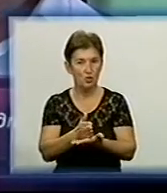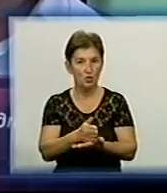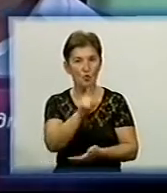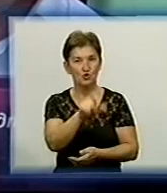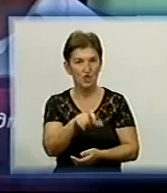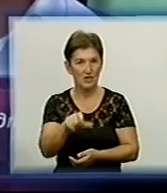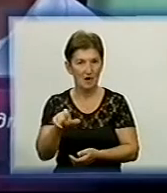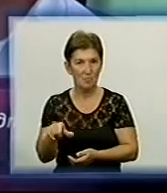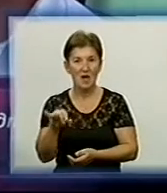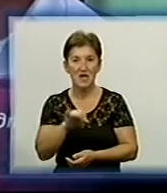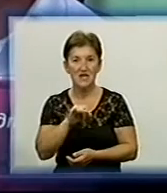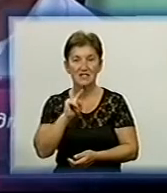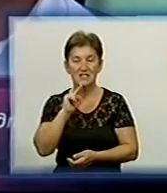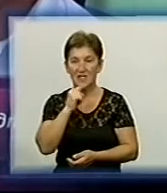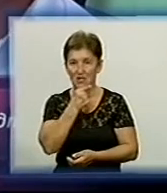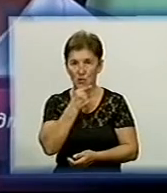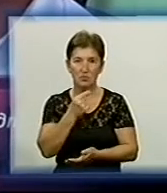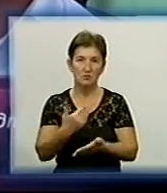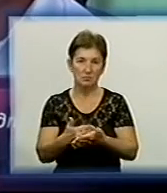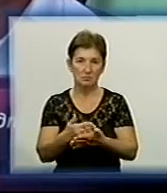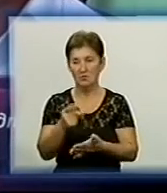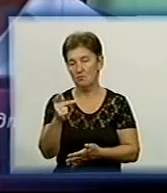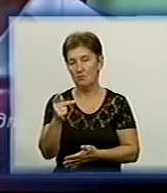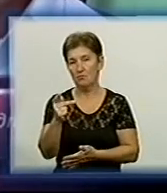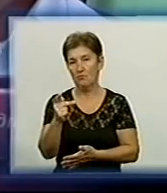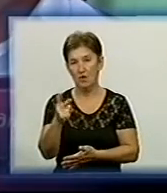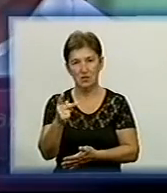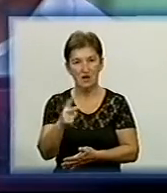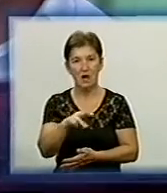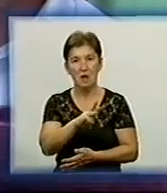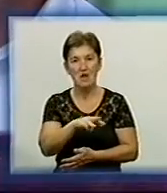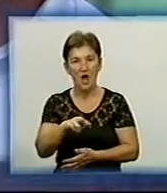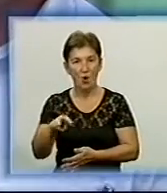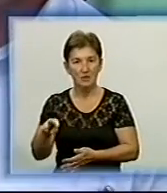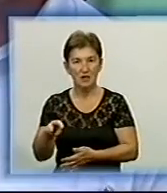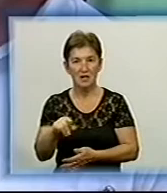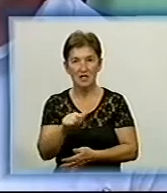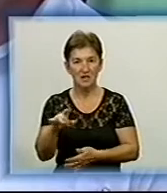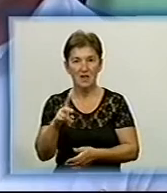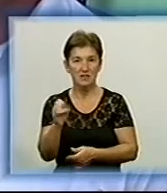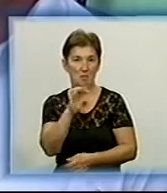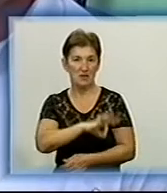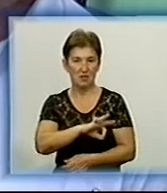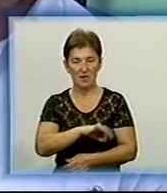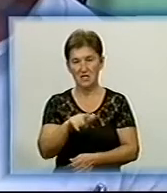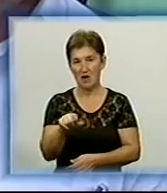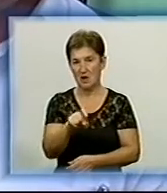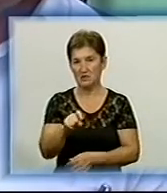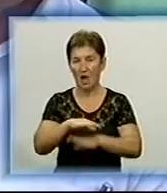і зекономить порядка 1,5 млн грн тільки на потребування газу